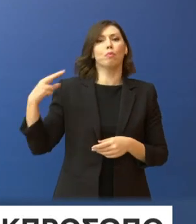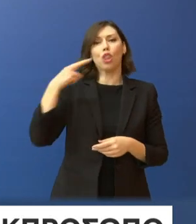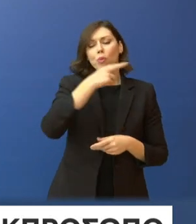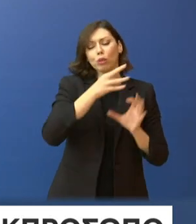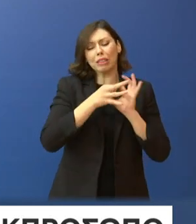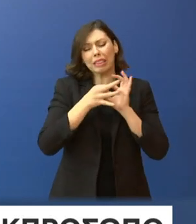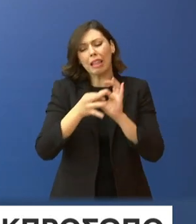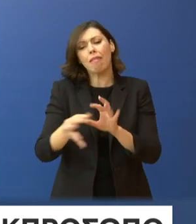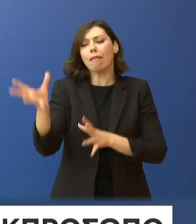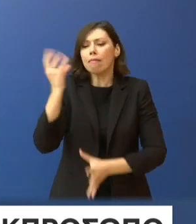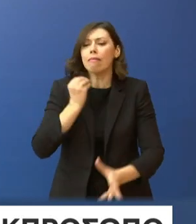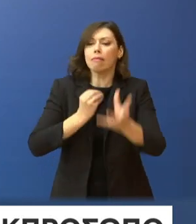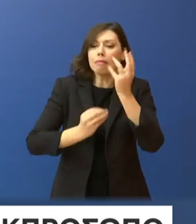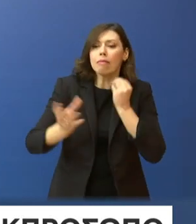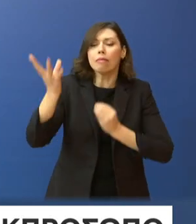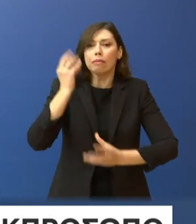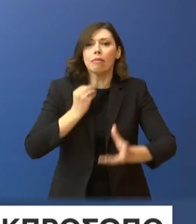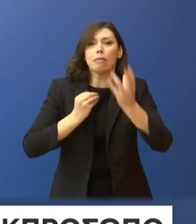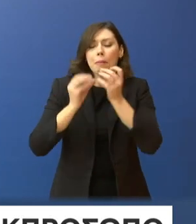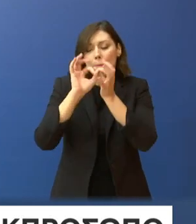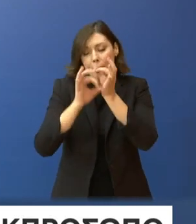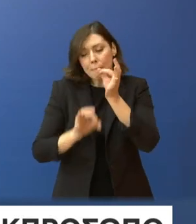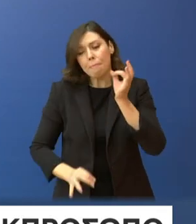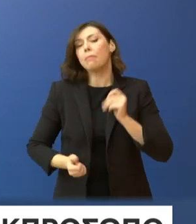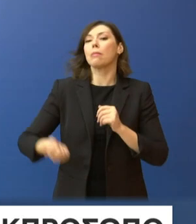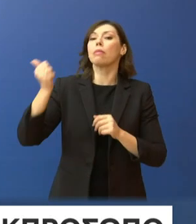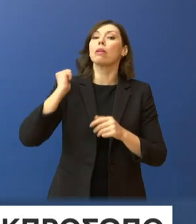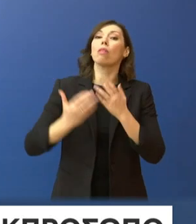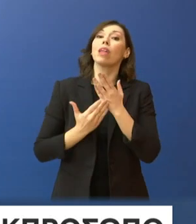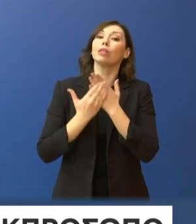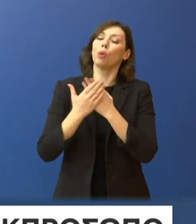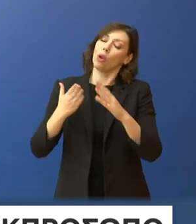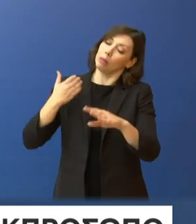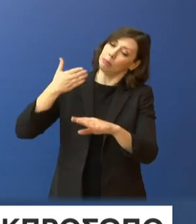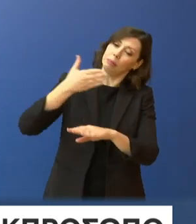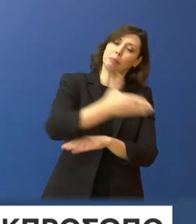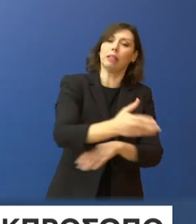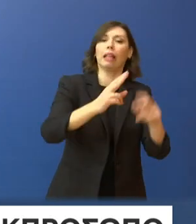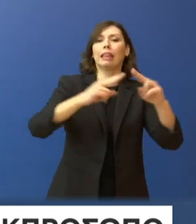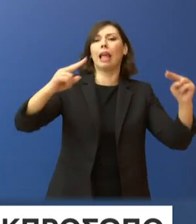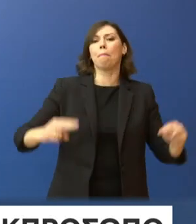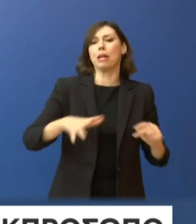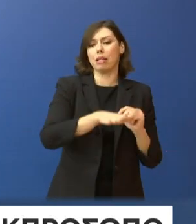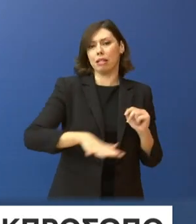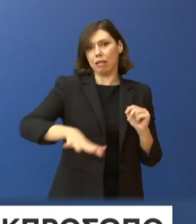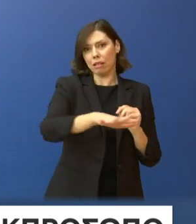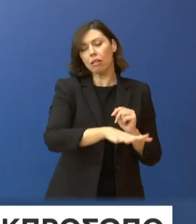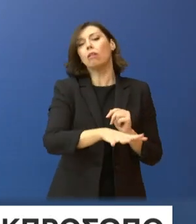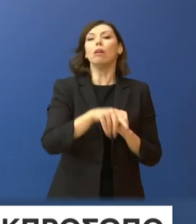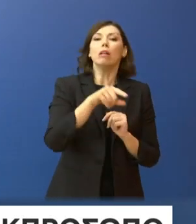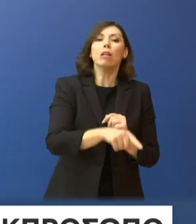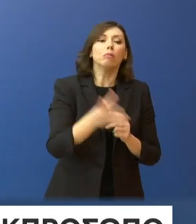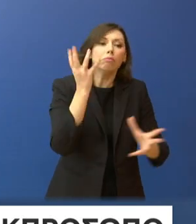ενώ χθες το πρωί μετέβη στα τέμπη στον τόπο του δυστυχήματος, όπου ενημερώθηκε διαζώσεις για τις προσπάθειες των σωστικών